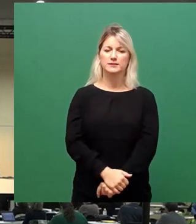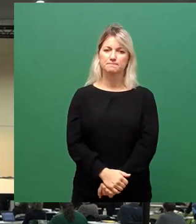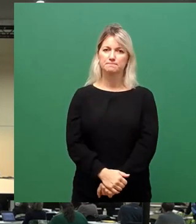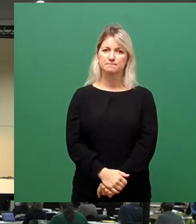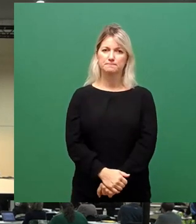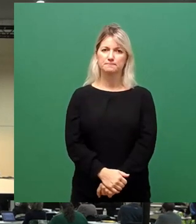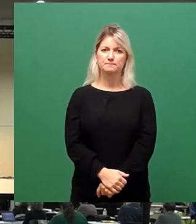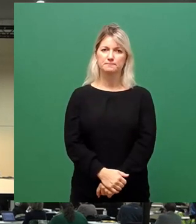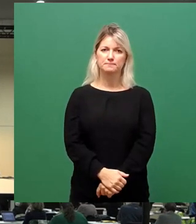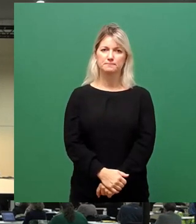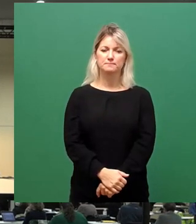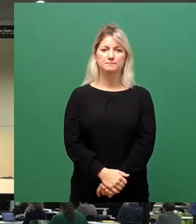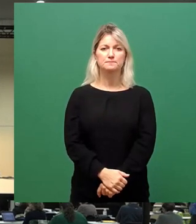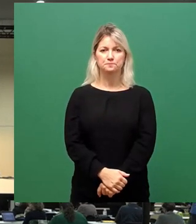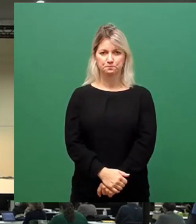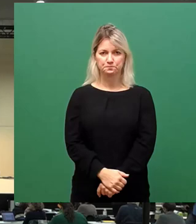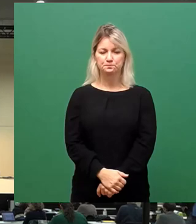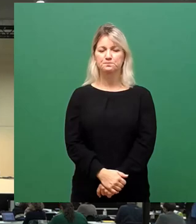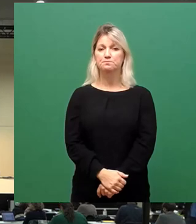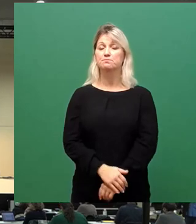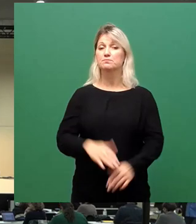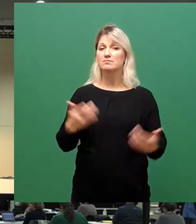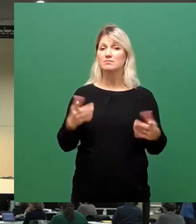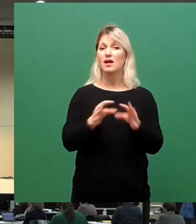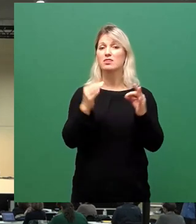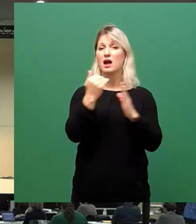Damit können wir den Tagesordnungspunkt 22...